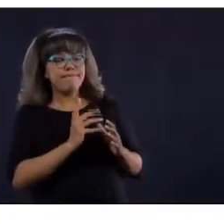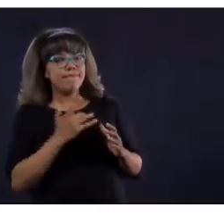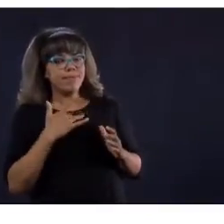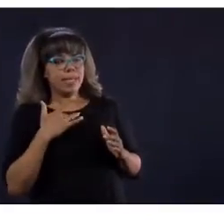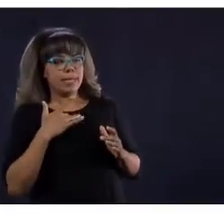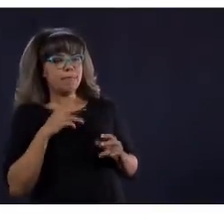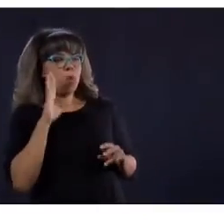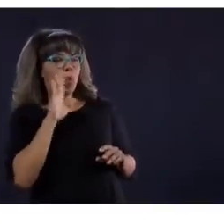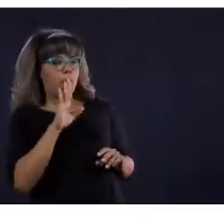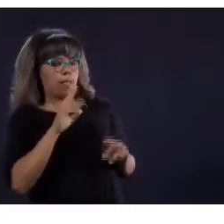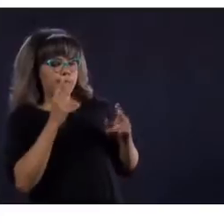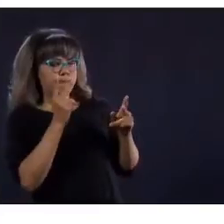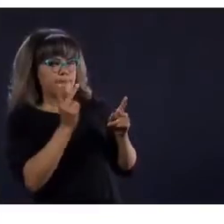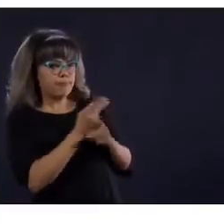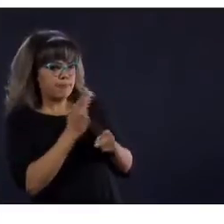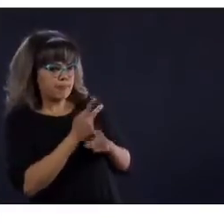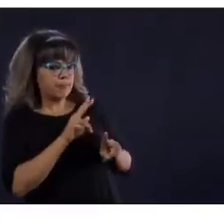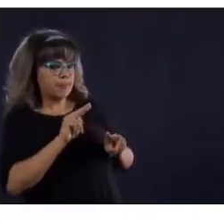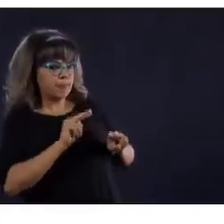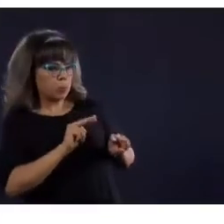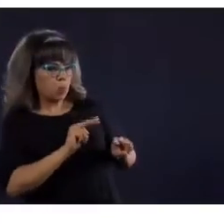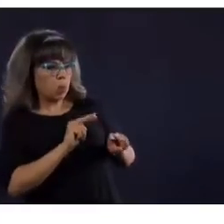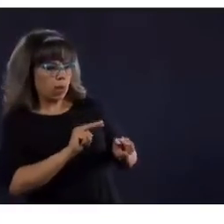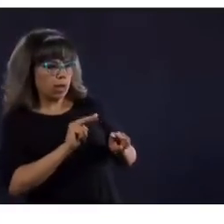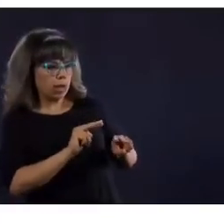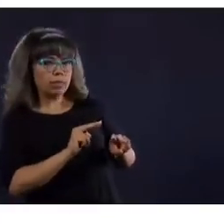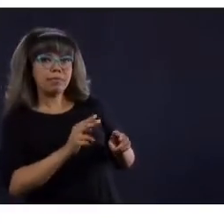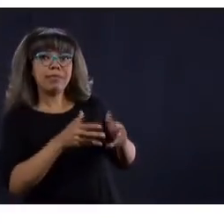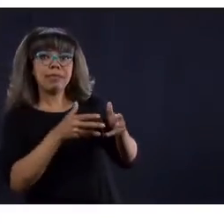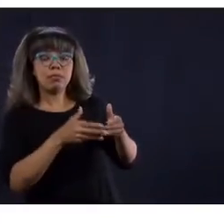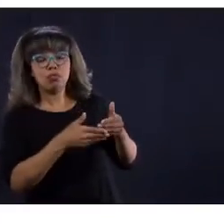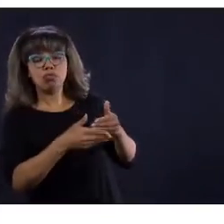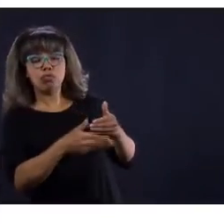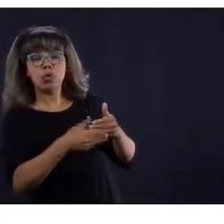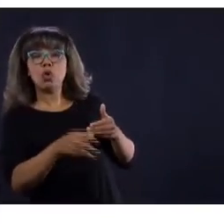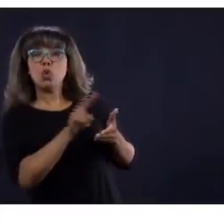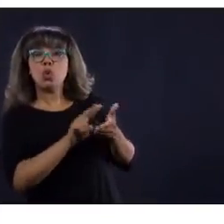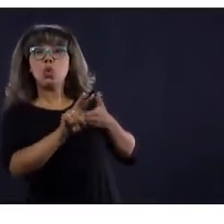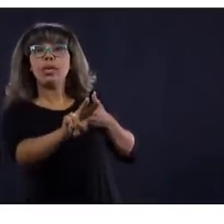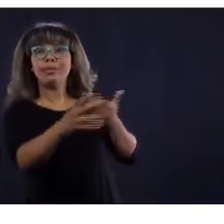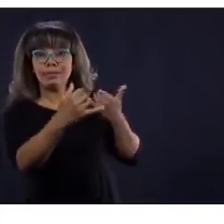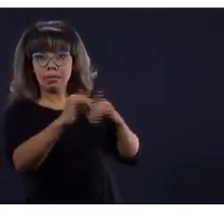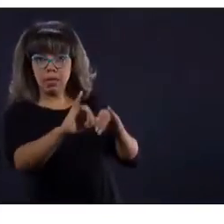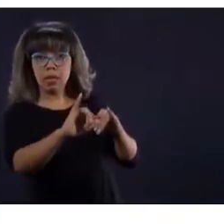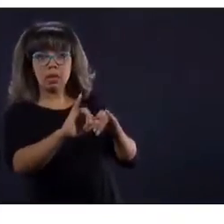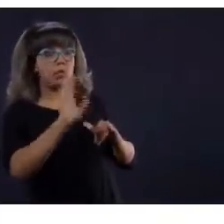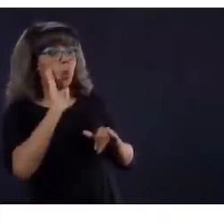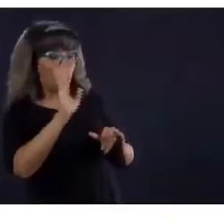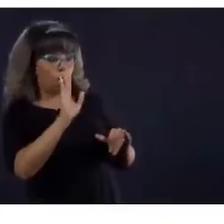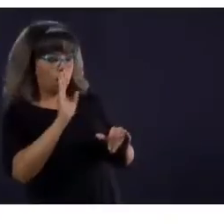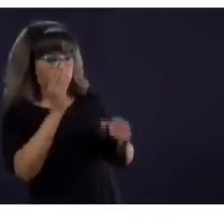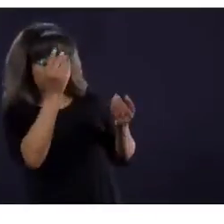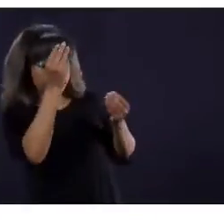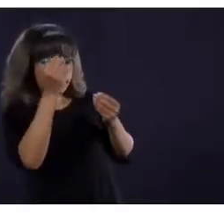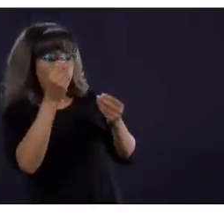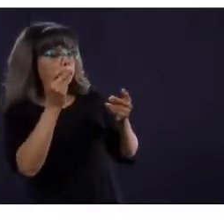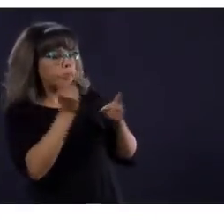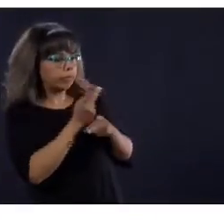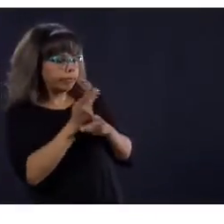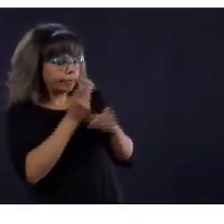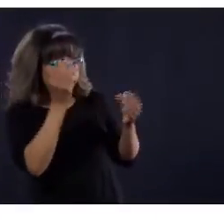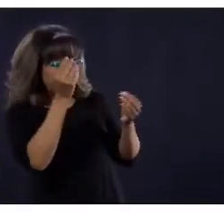Montreal region. But I'm asking business owners and clients to follow physical